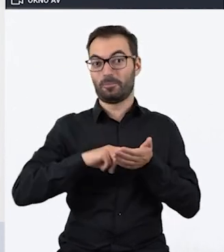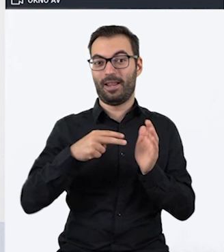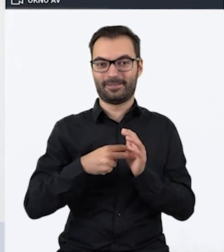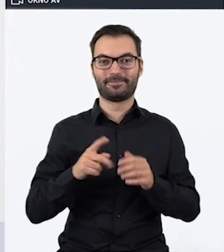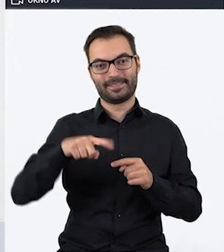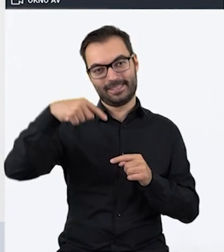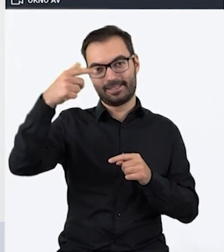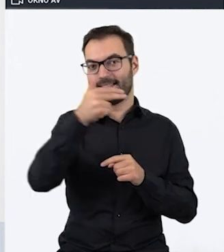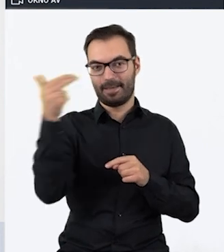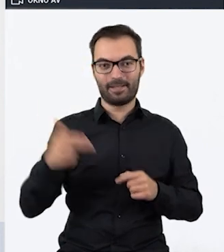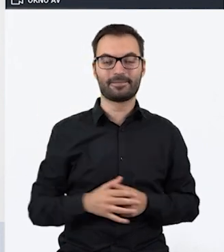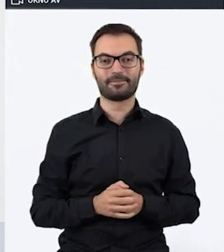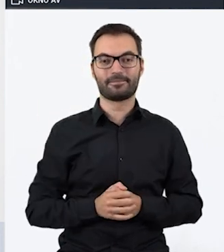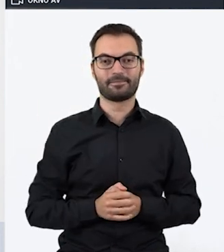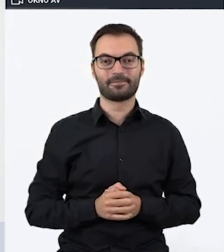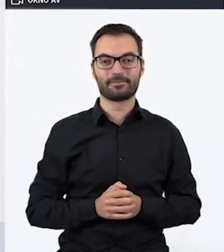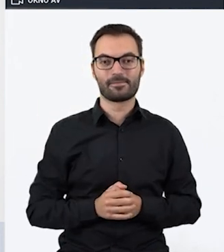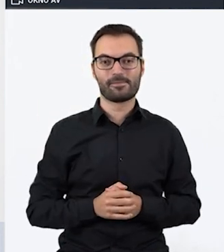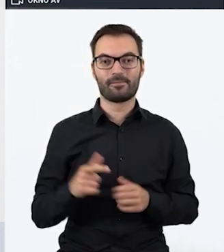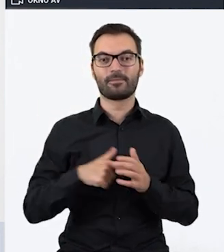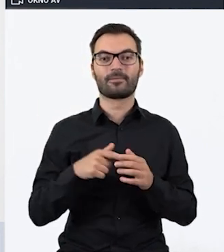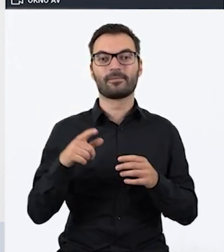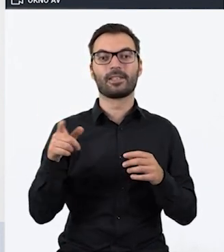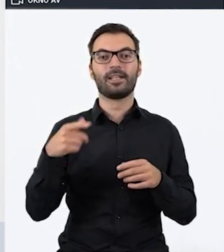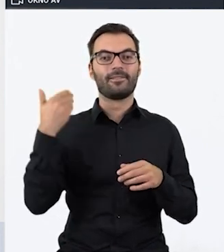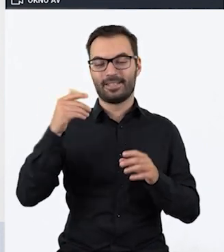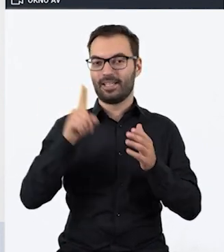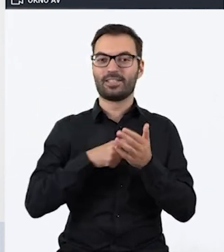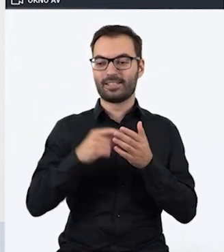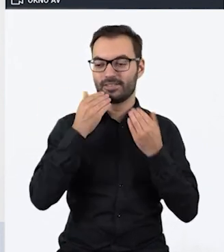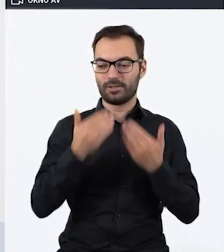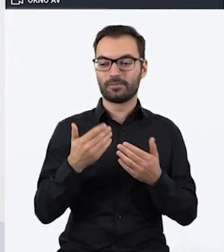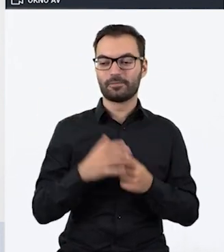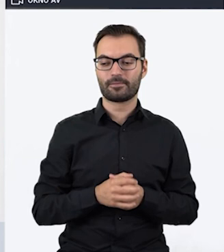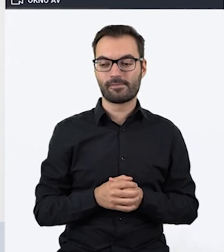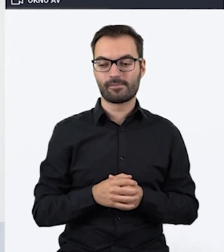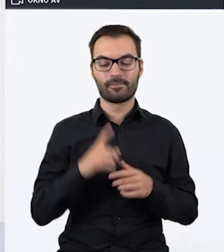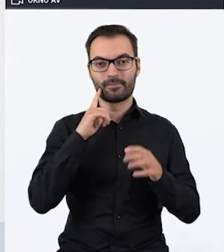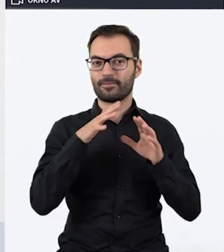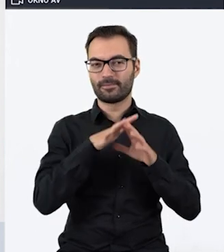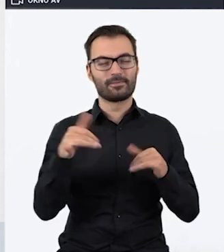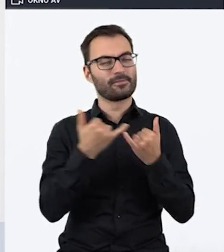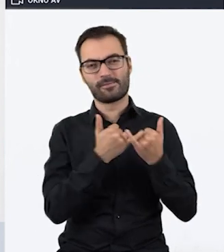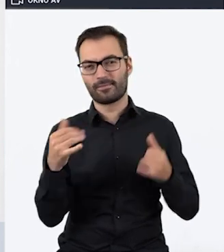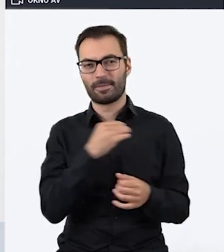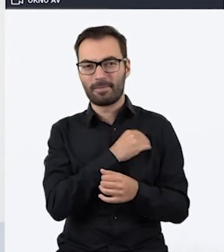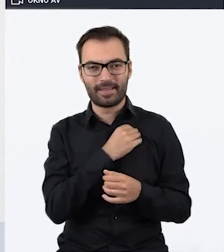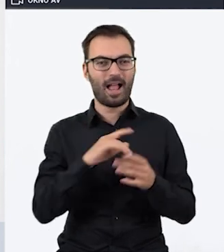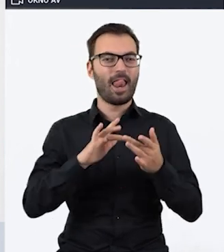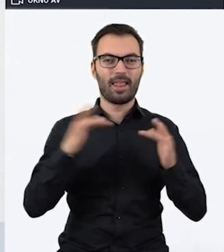tematy. A ten webinar też jeszcze raz chciałam podziękować. Wydaje mi się, że tyle różnych materiałów, linków,